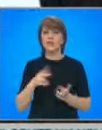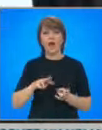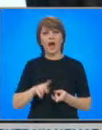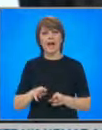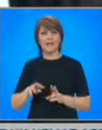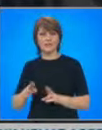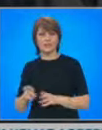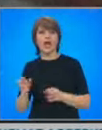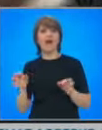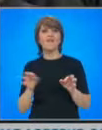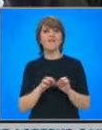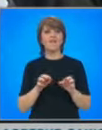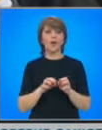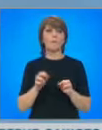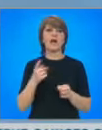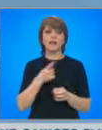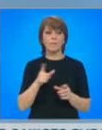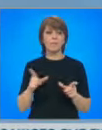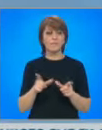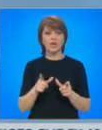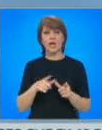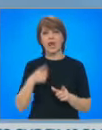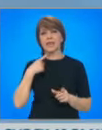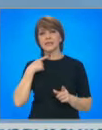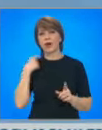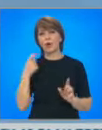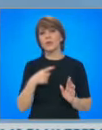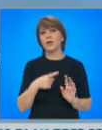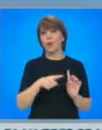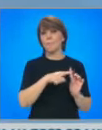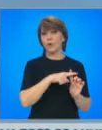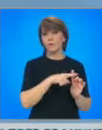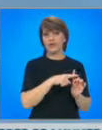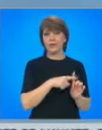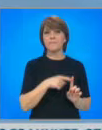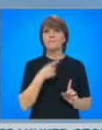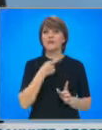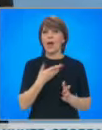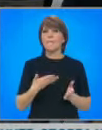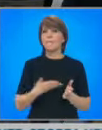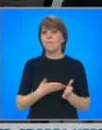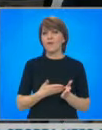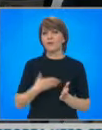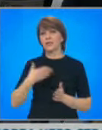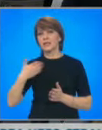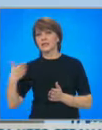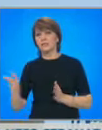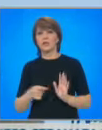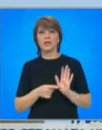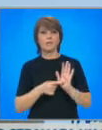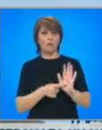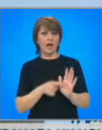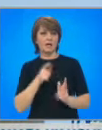форумът в Мюнхен е загубил обективността си. Според наблюдатели, конференцията е повод за Запада да покаже единство спрямо Русия.